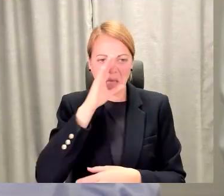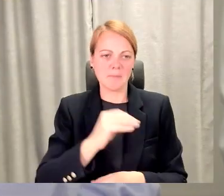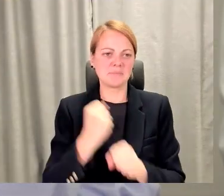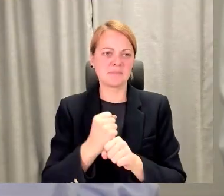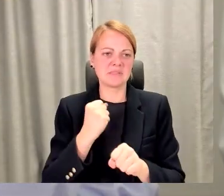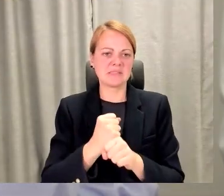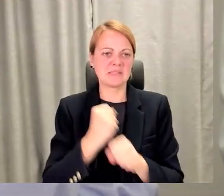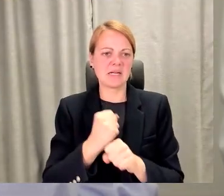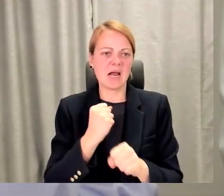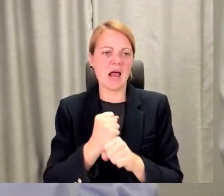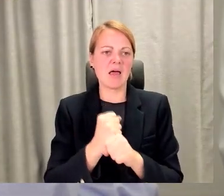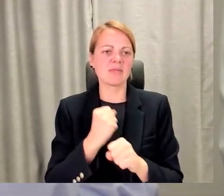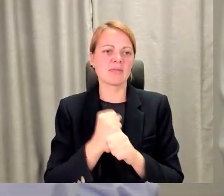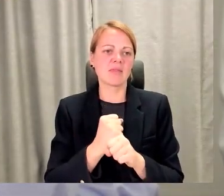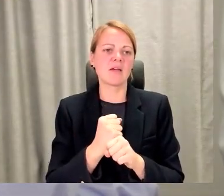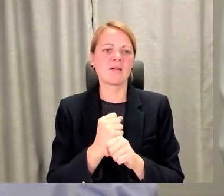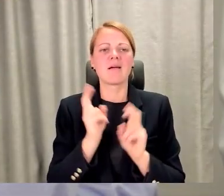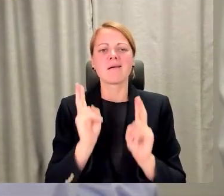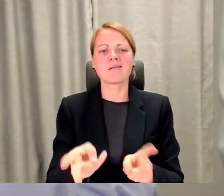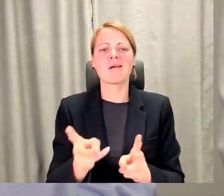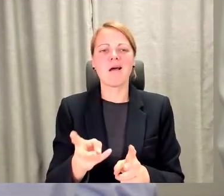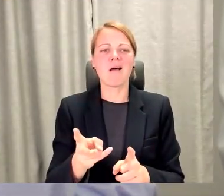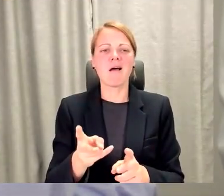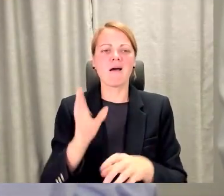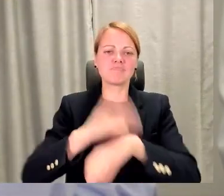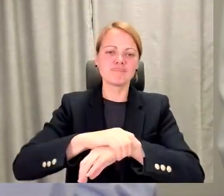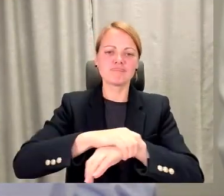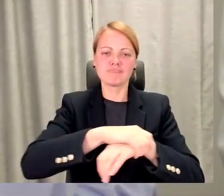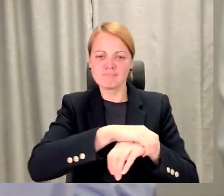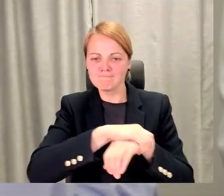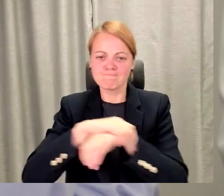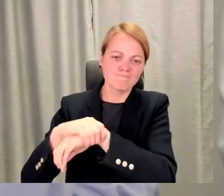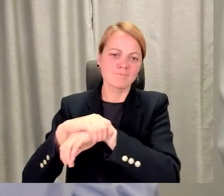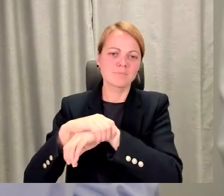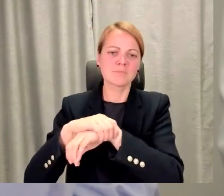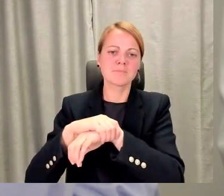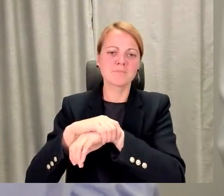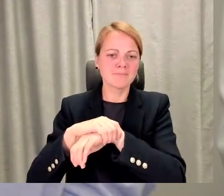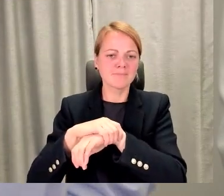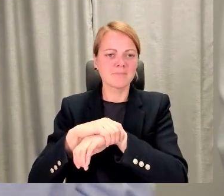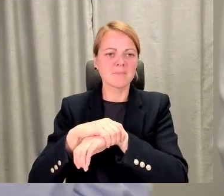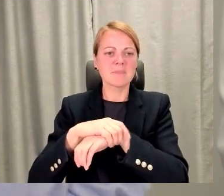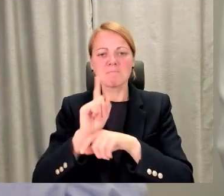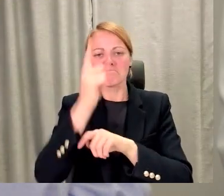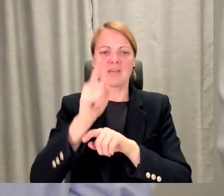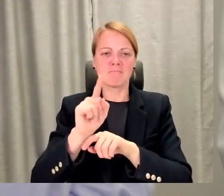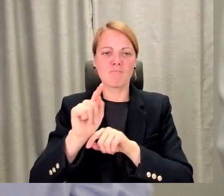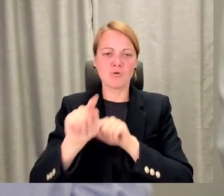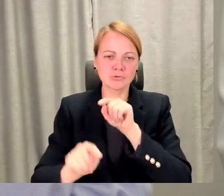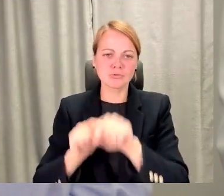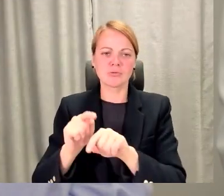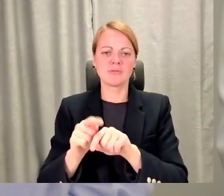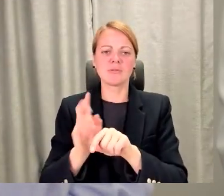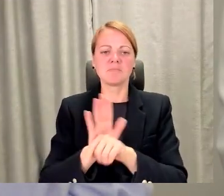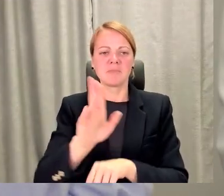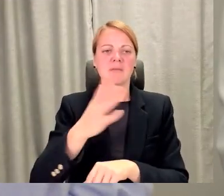tāds, kā lai viņu paņemais tās rokas, vai kā lai viņu nomativēs per to pirmo soli aiziet pie jums, aiziet pie ānes vai pamācīties